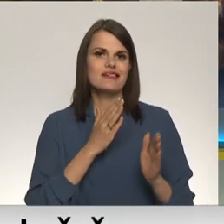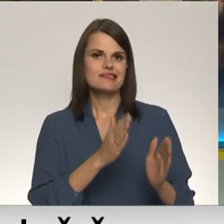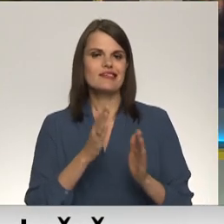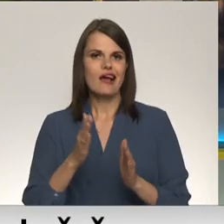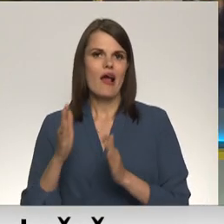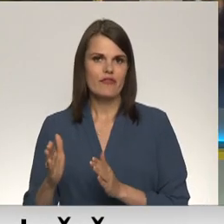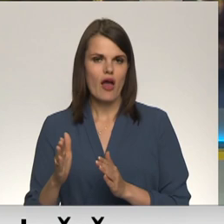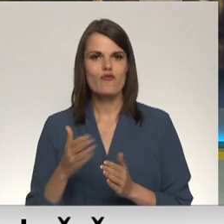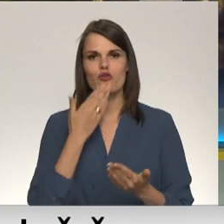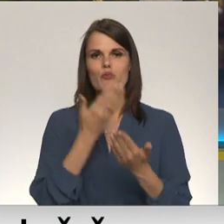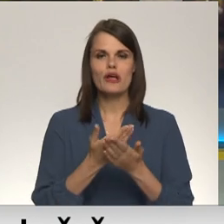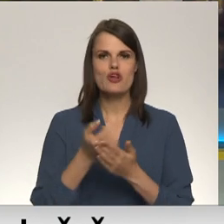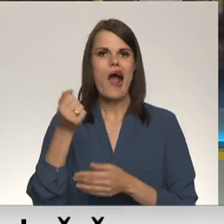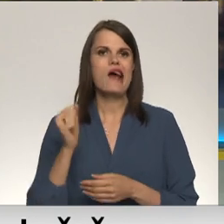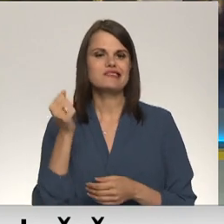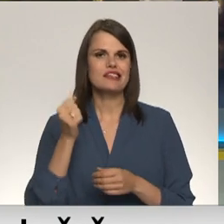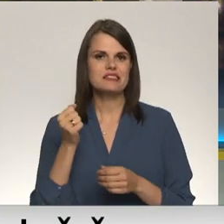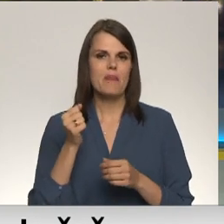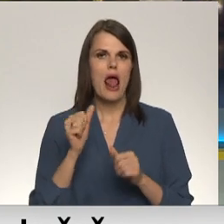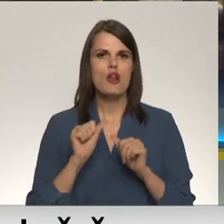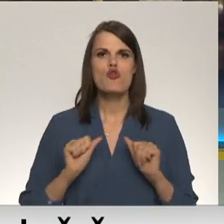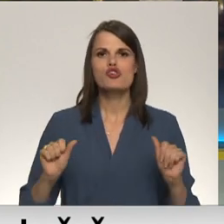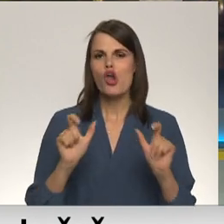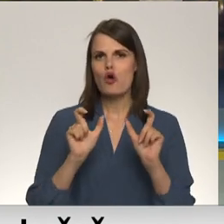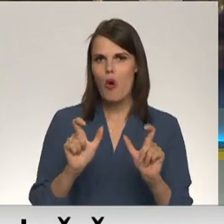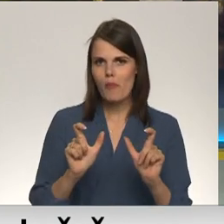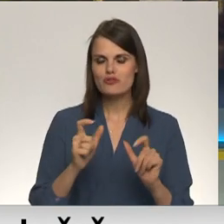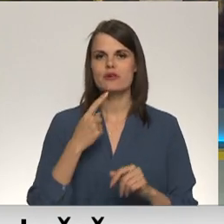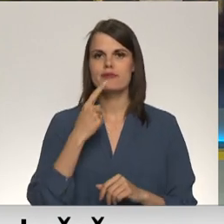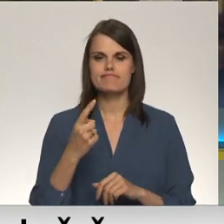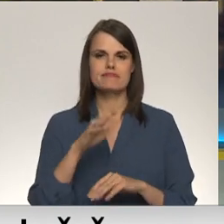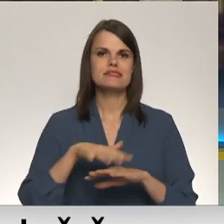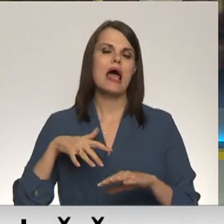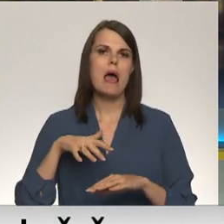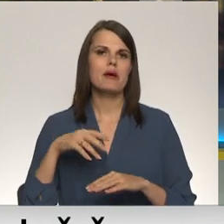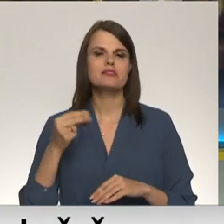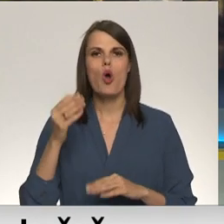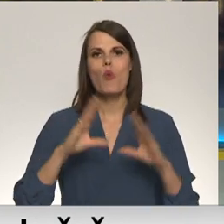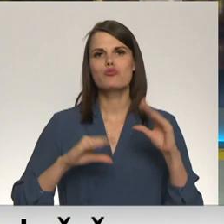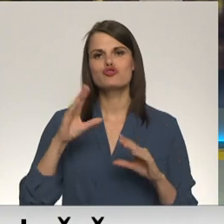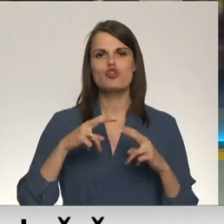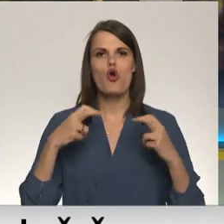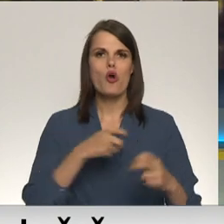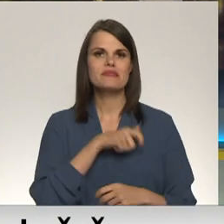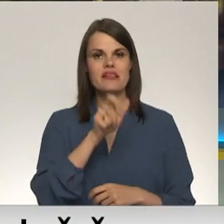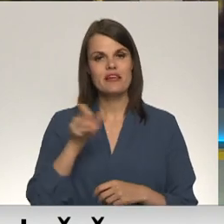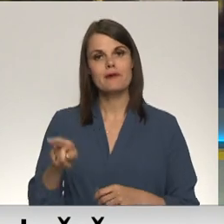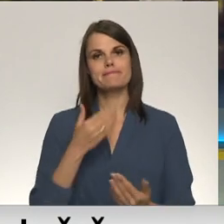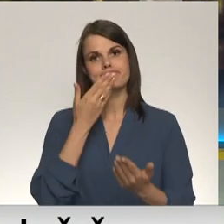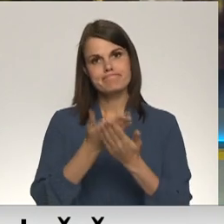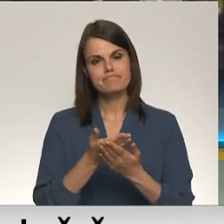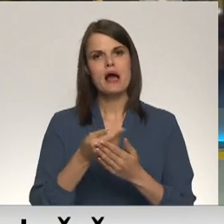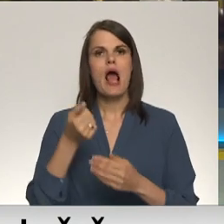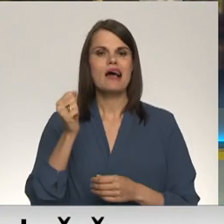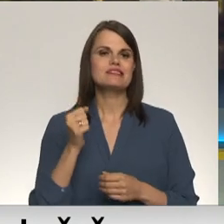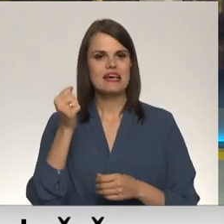priekšlikumi azartu spēļu ierobežošanai. Tā šodien nolēma saimnes budžeta komisijas deputāti, kuri priekšlikumus par spēļu eļu ierobežošanu pēc